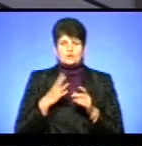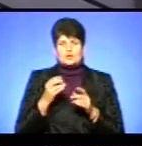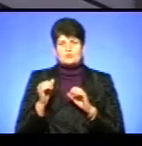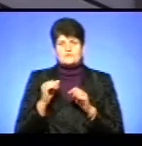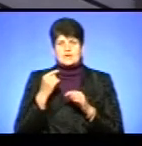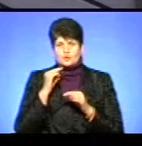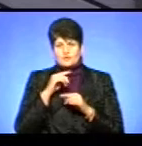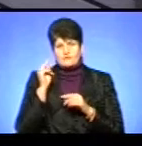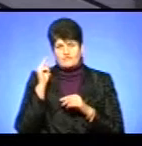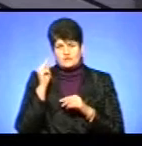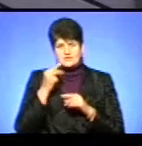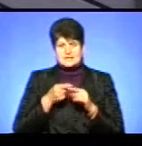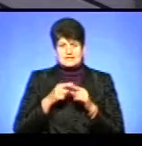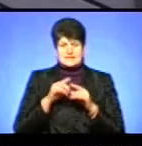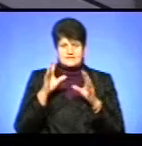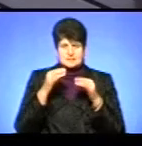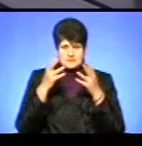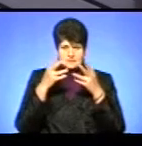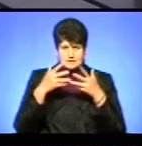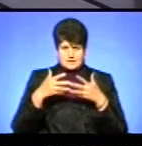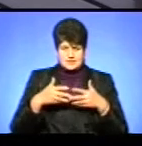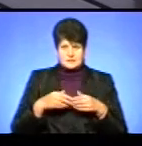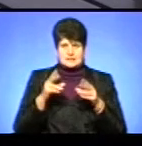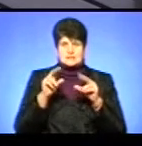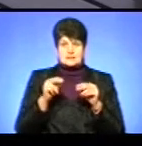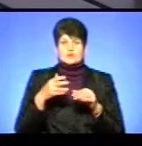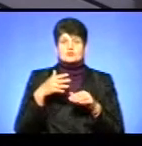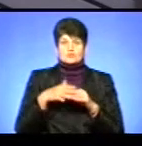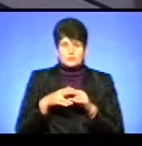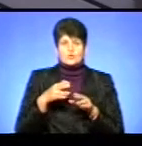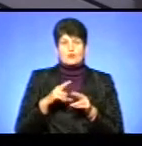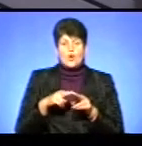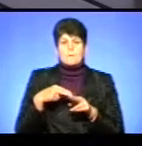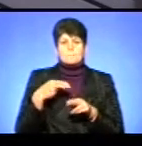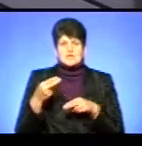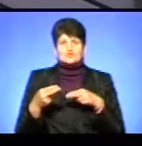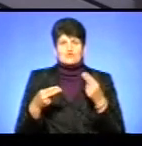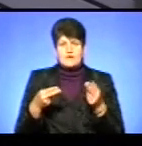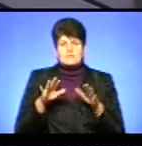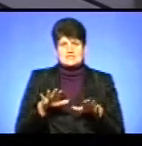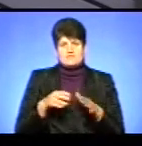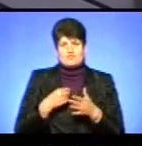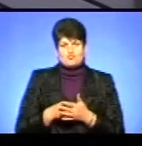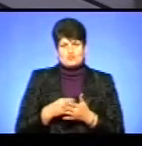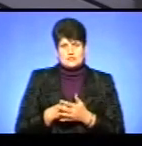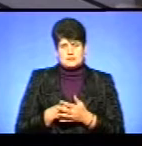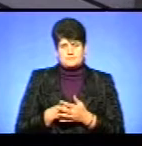вивчені всі дані і всі цифри. Зрозуміло, компенсував місцевий бюджет.